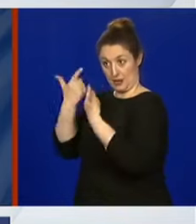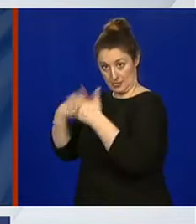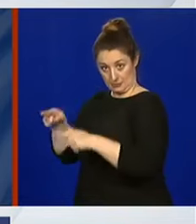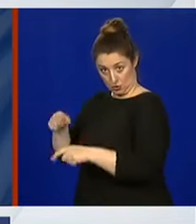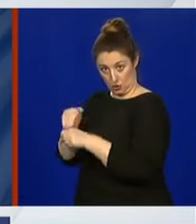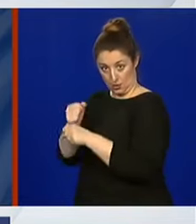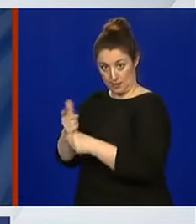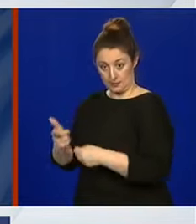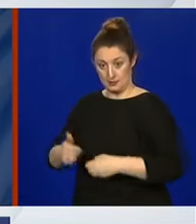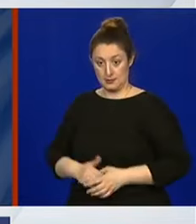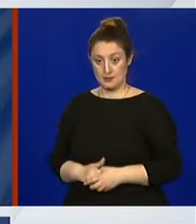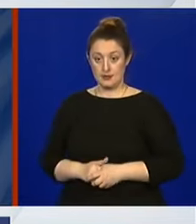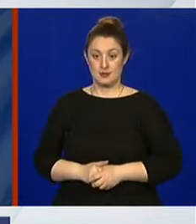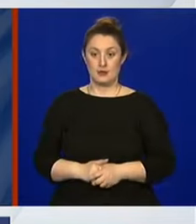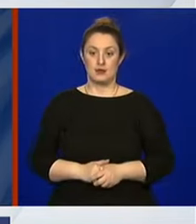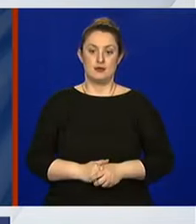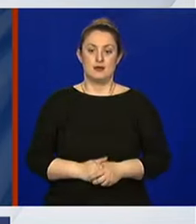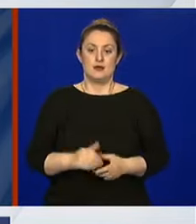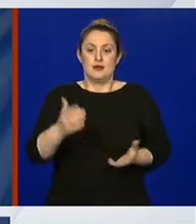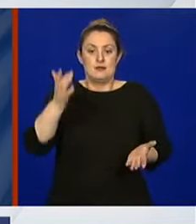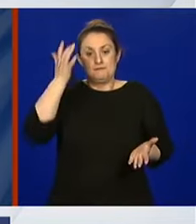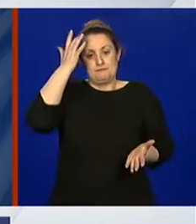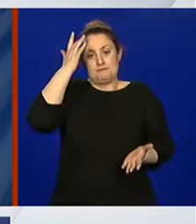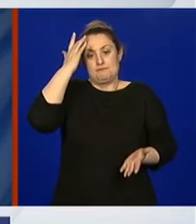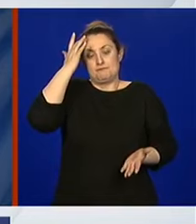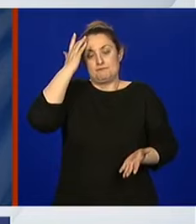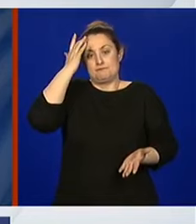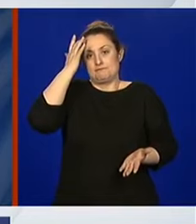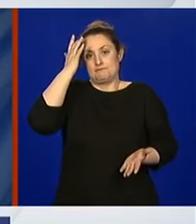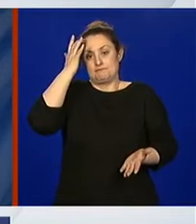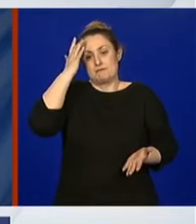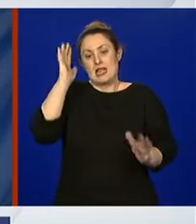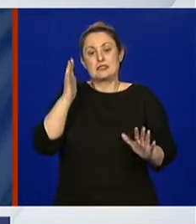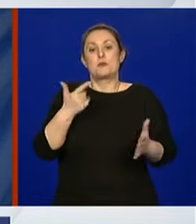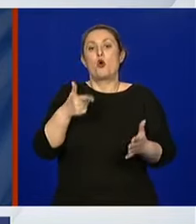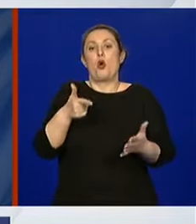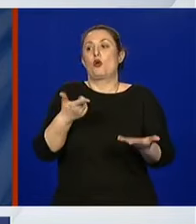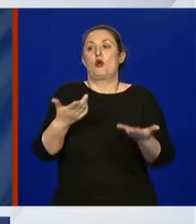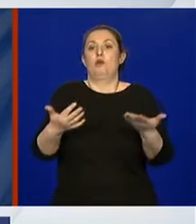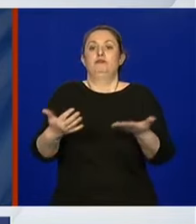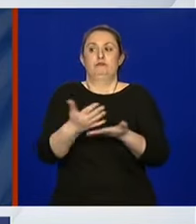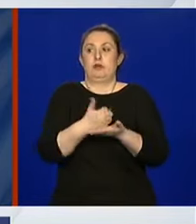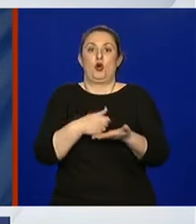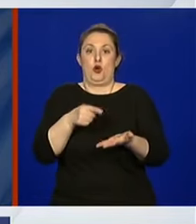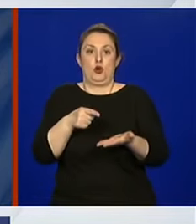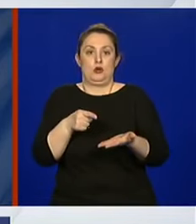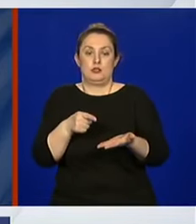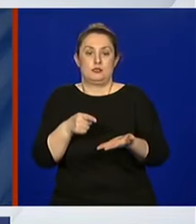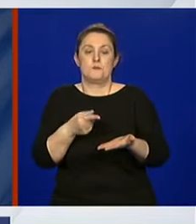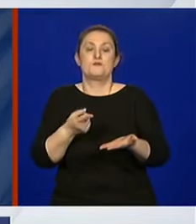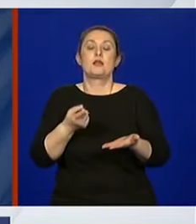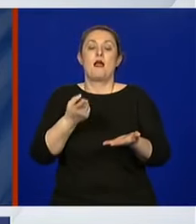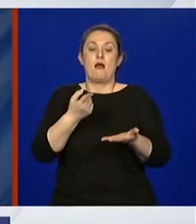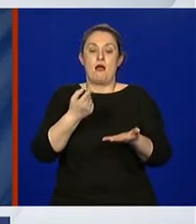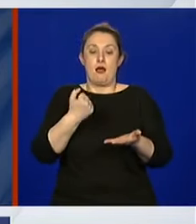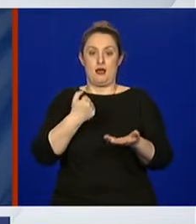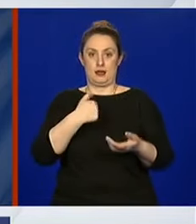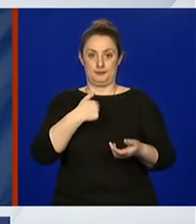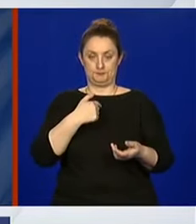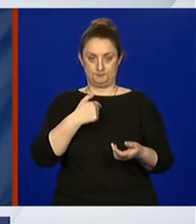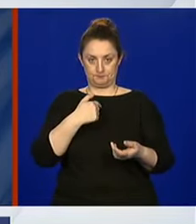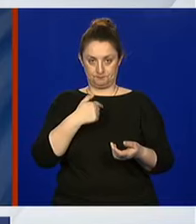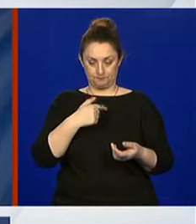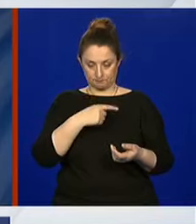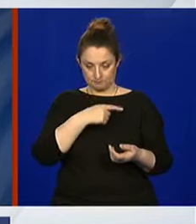Čujte, ne znam koliko to koristi, ali mi smo kazali da u ovoj jednoj